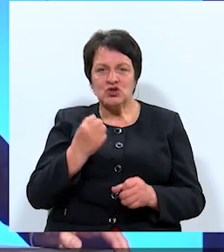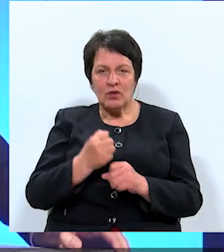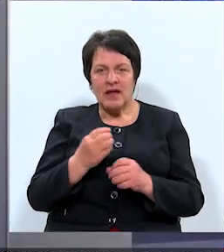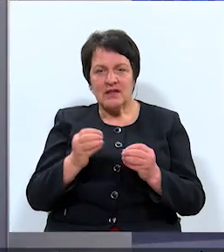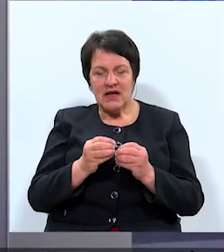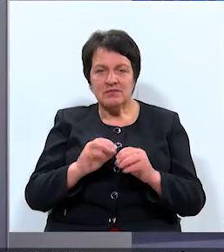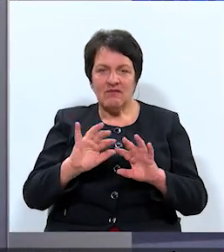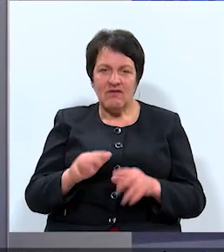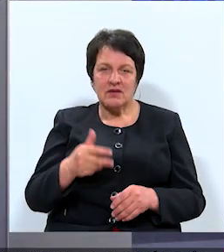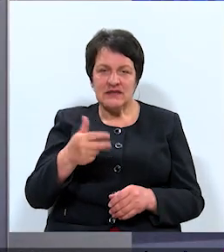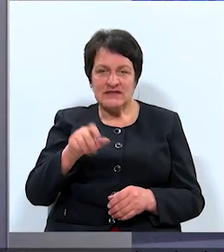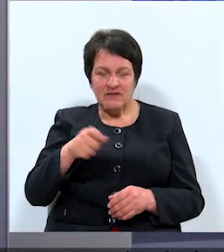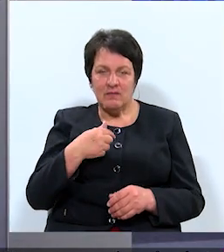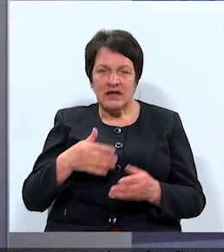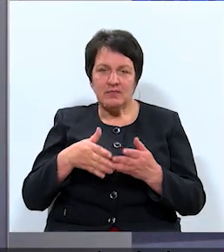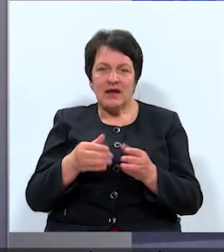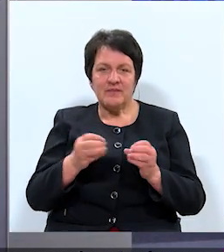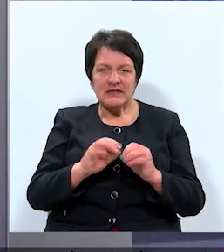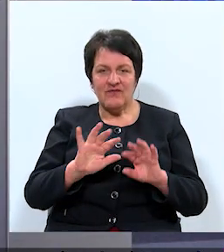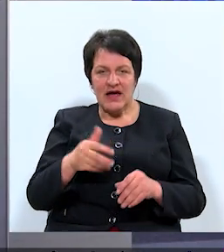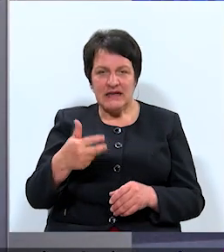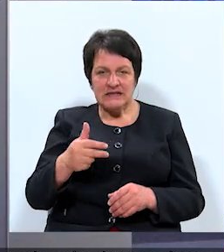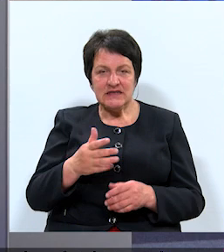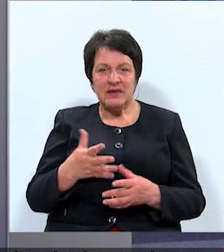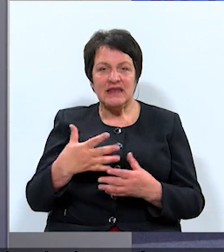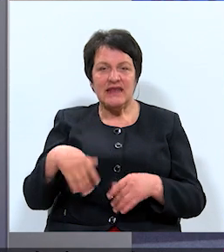cilvēkus, mēs palīdzam 10 vai 30 ģimenēm.